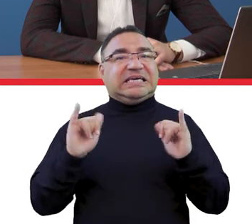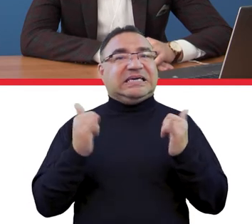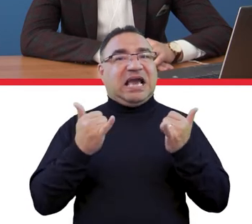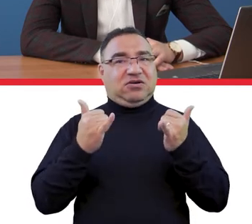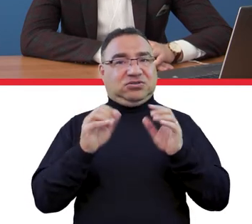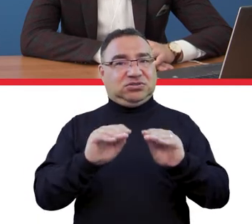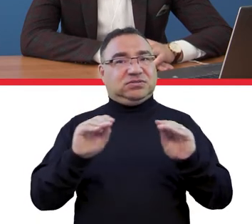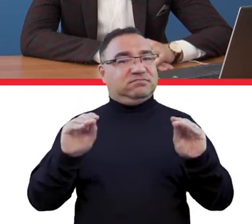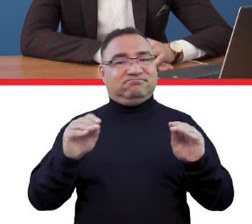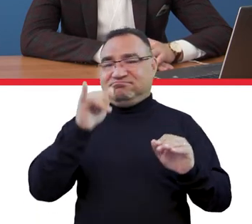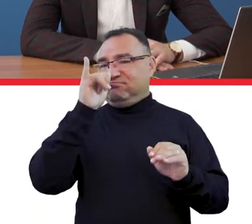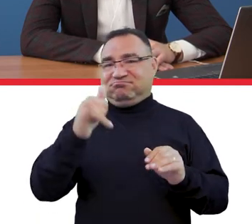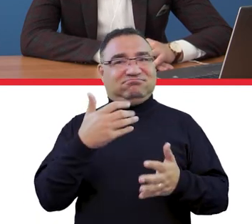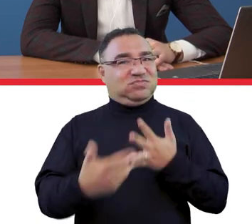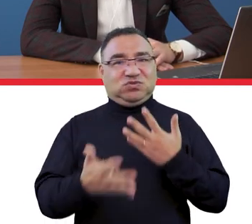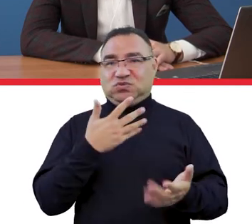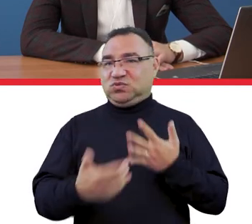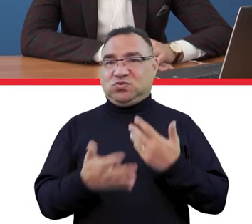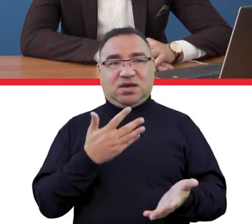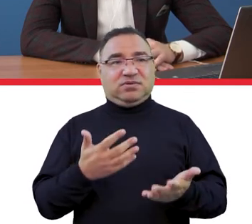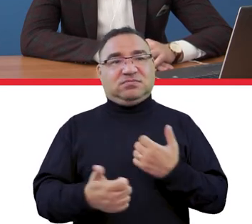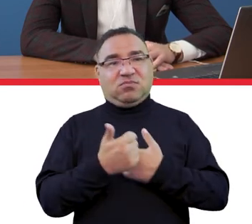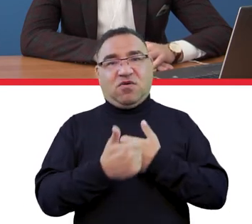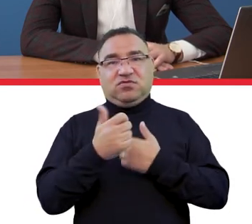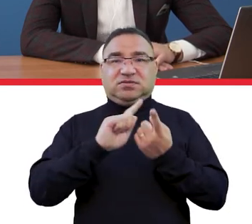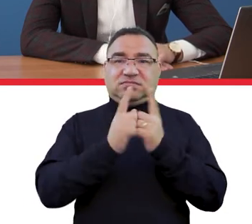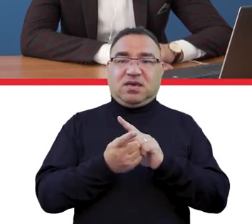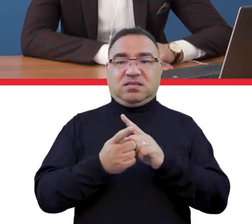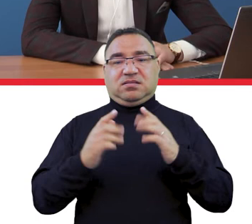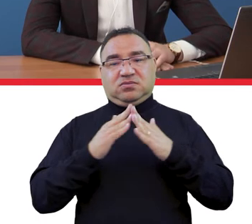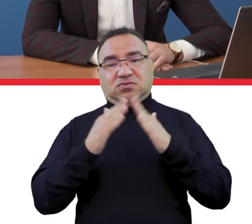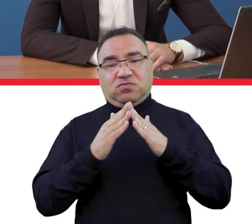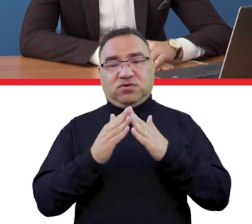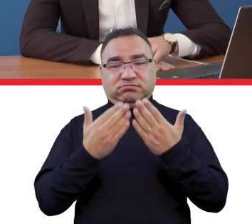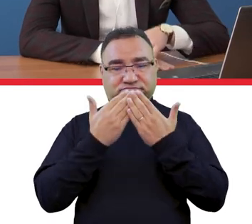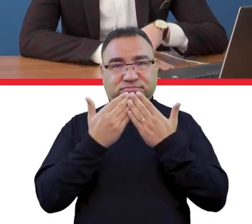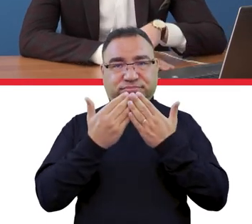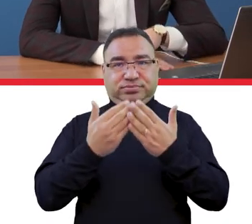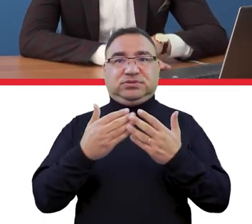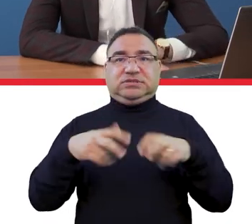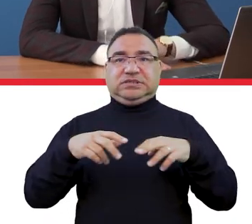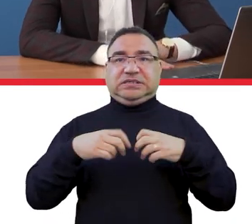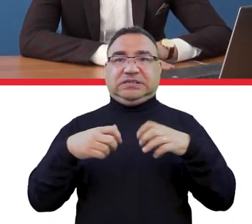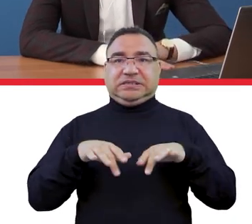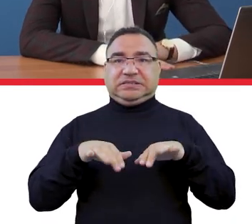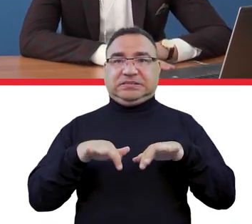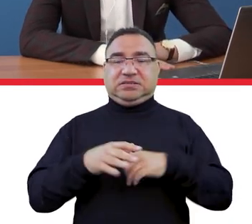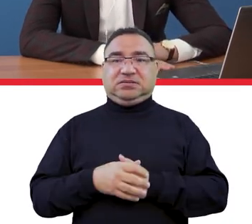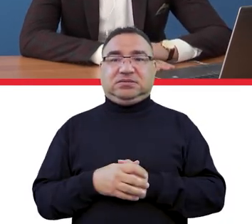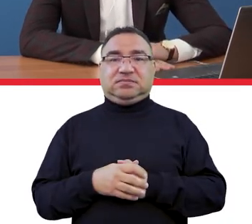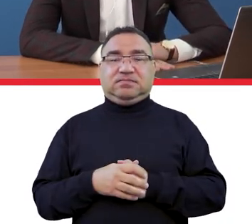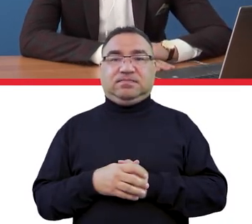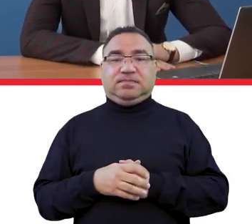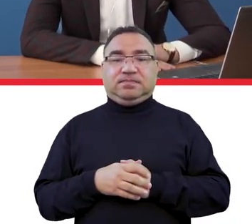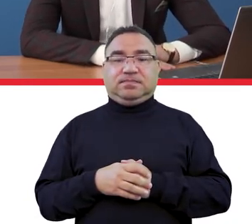nauczania nie może ucierpieć na zmianie formy, na przechodzenie na zdalne, na